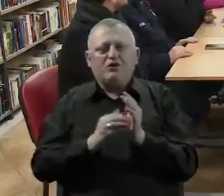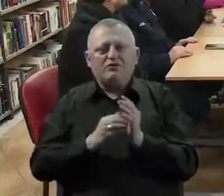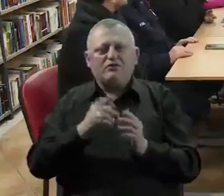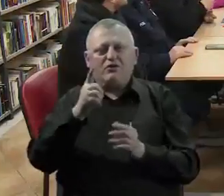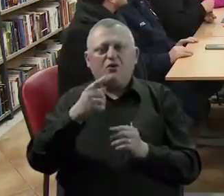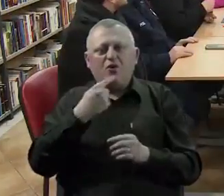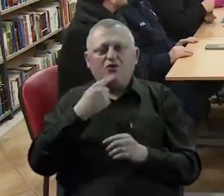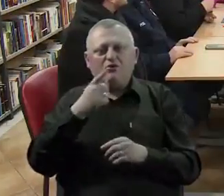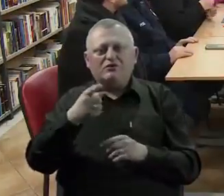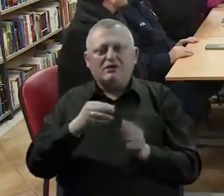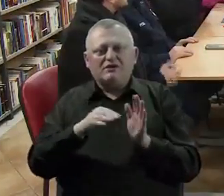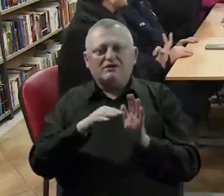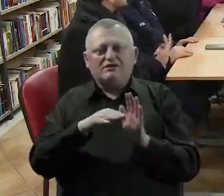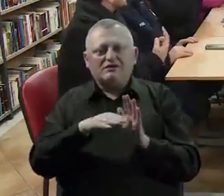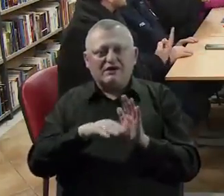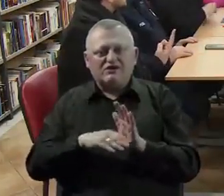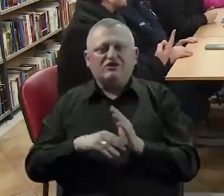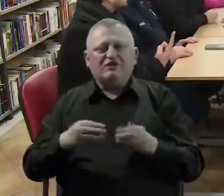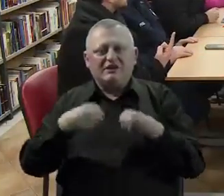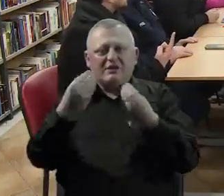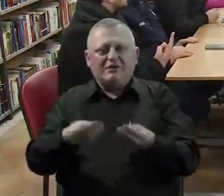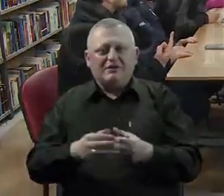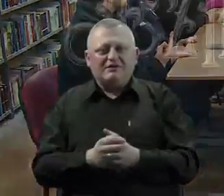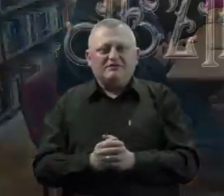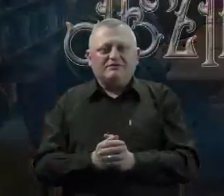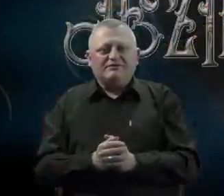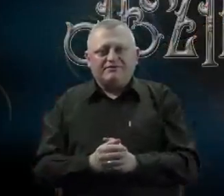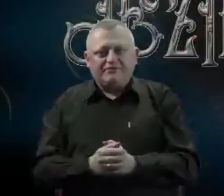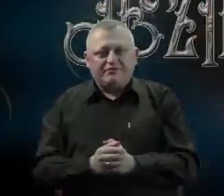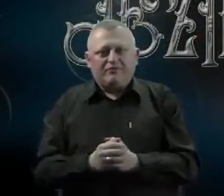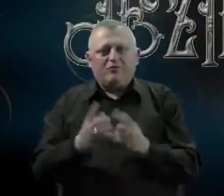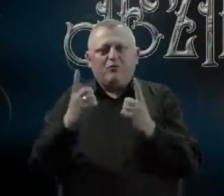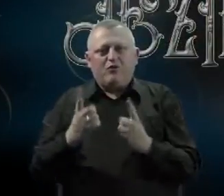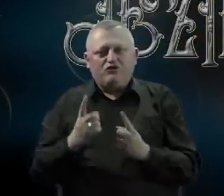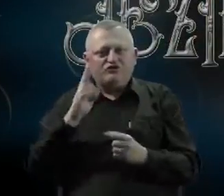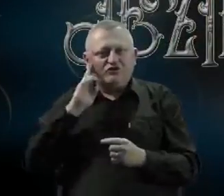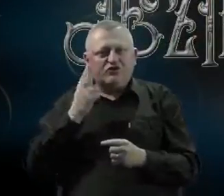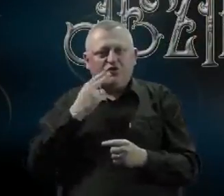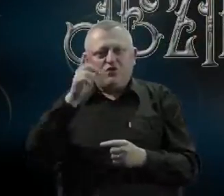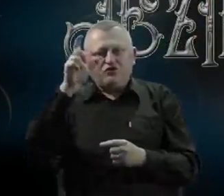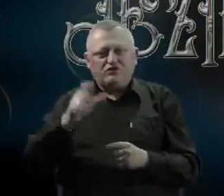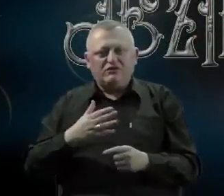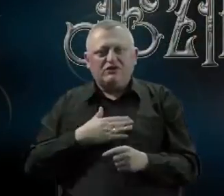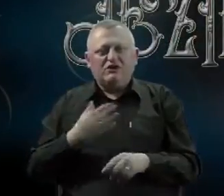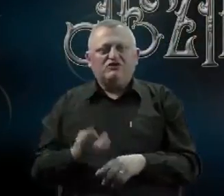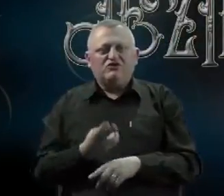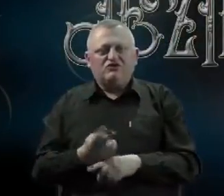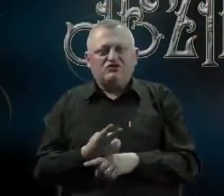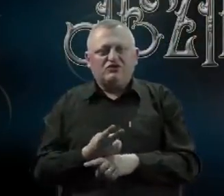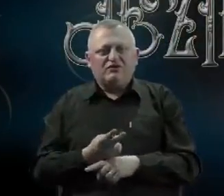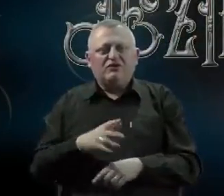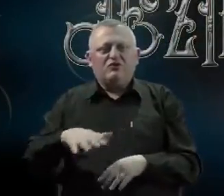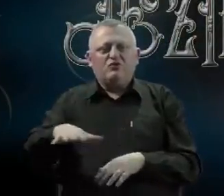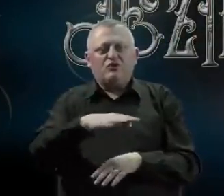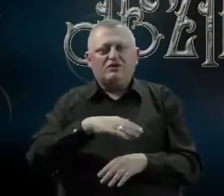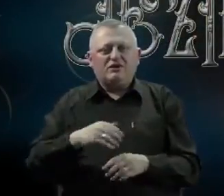onih kojima su ovi sadržaj zapravo i namjenjeni. Položaj gluhonjemih u našoj zemlji, ali i